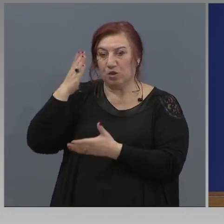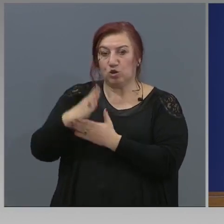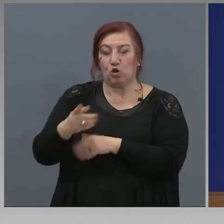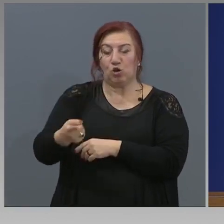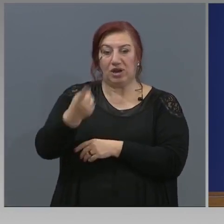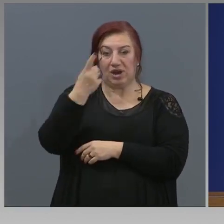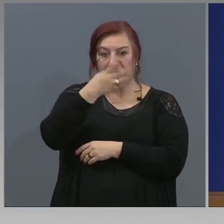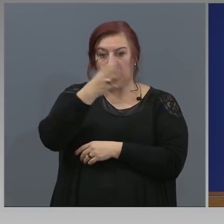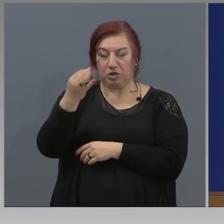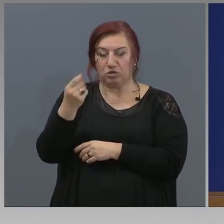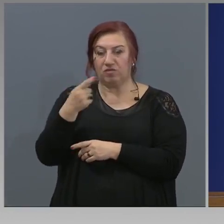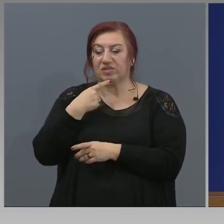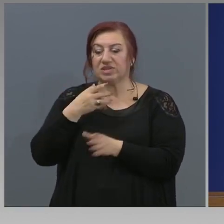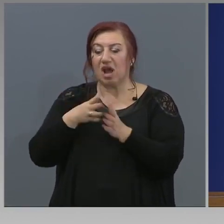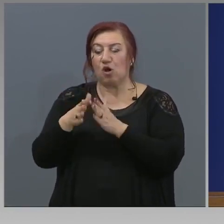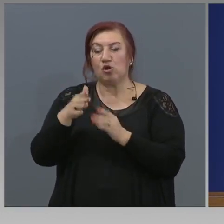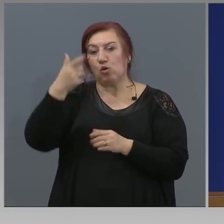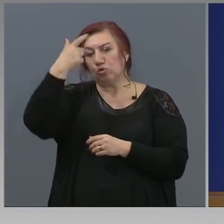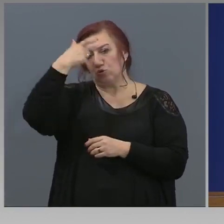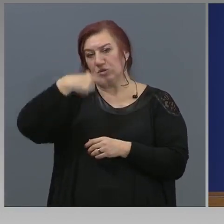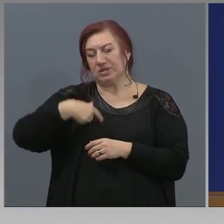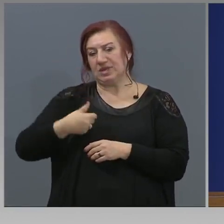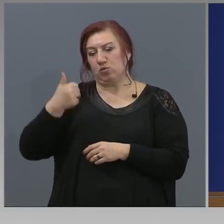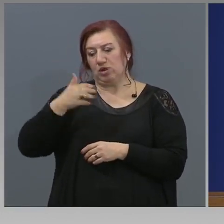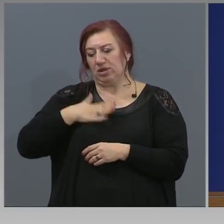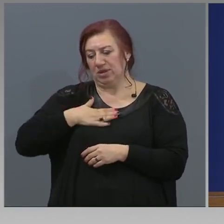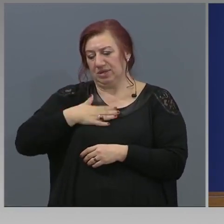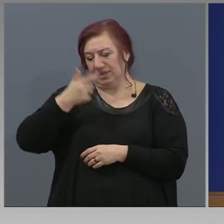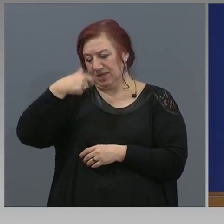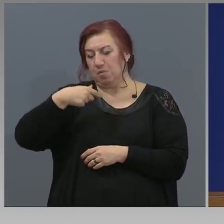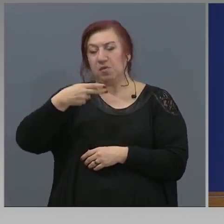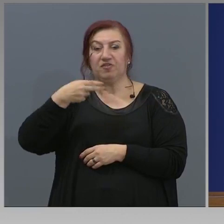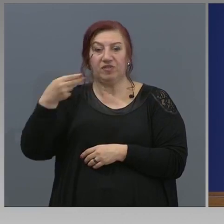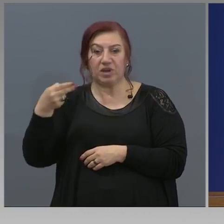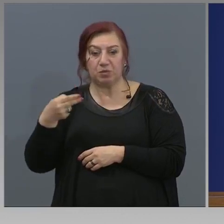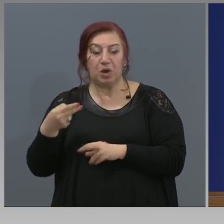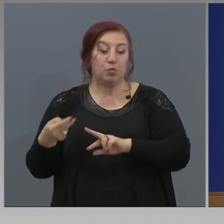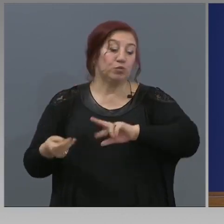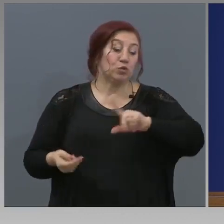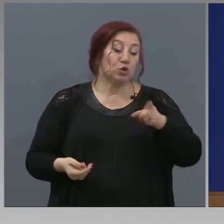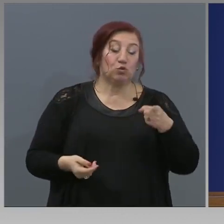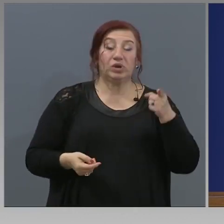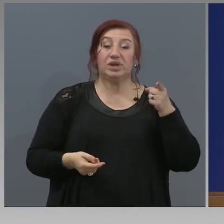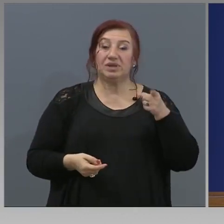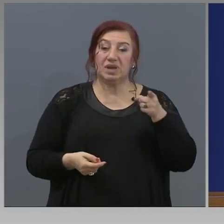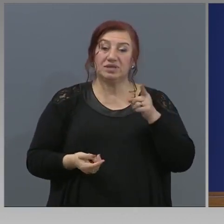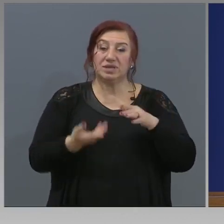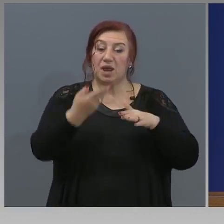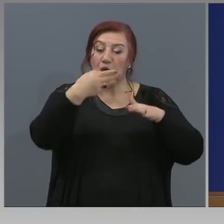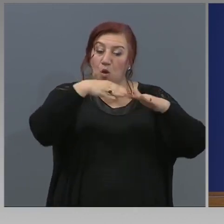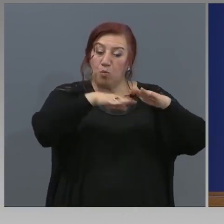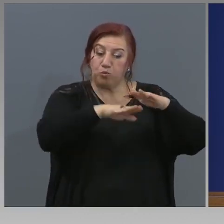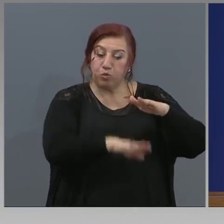хората, които са самонаети. От една страна, от друга страна, за тези, които са под определен